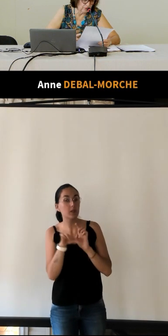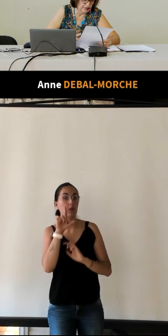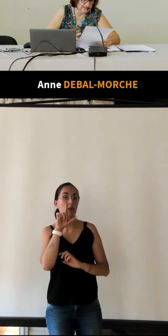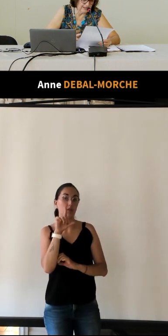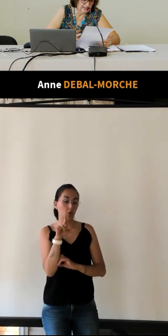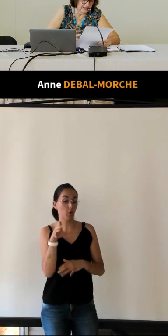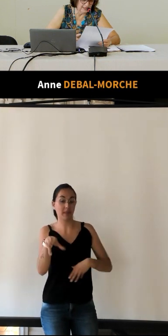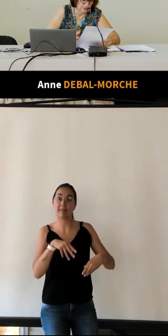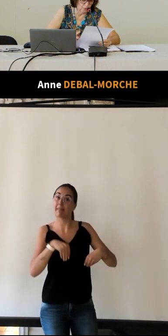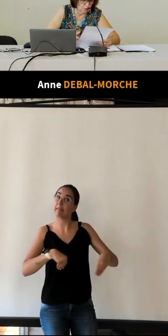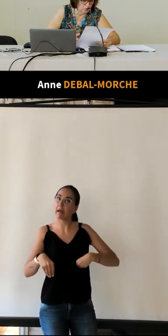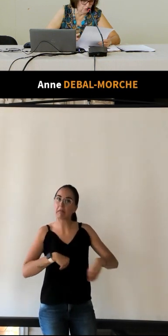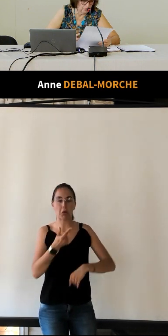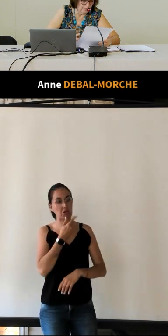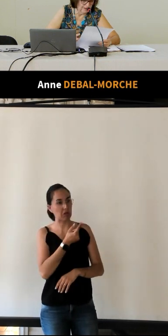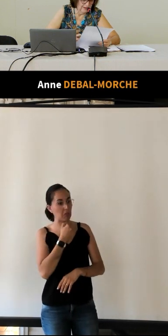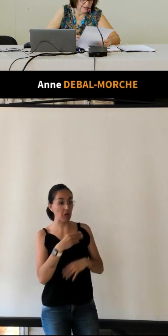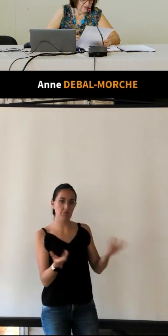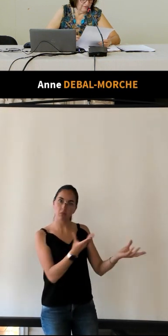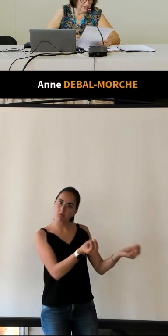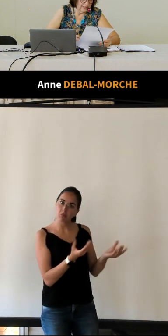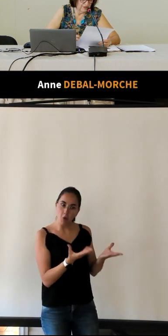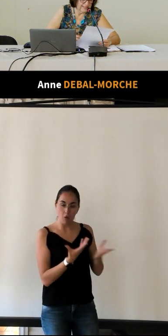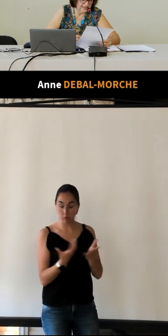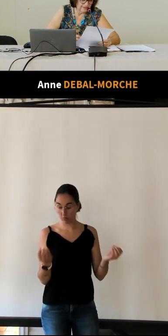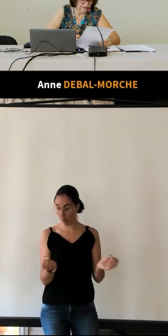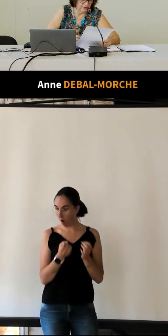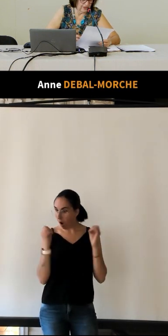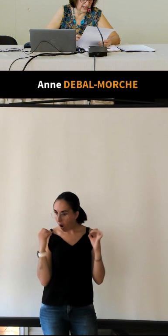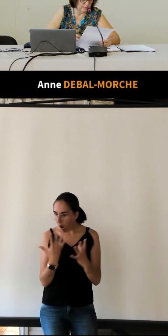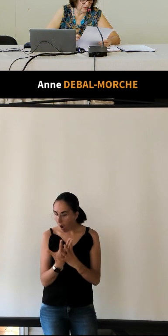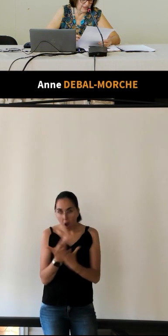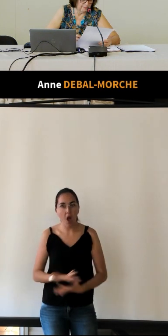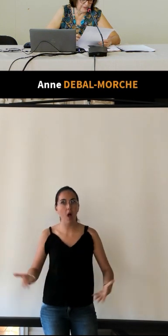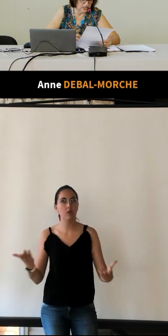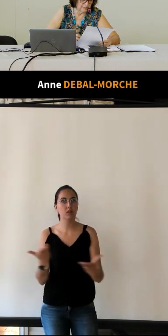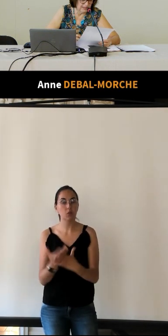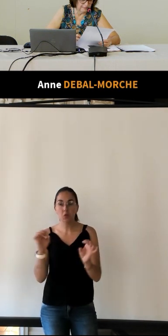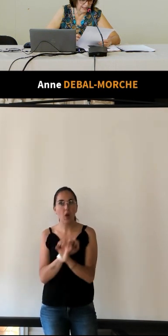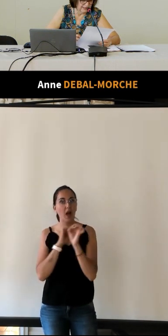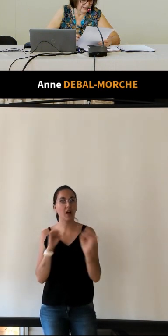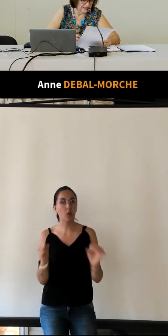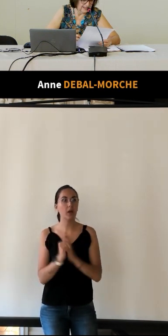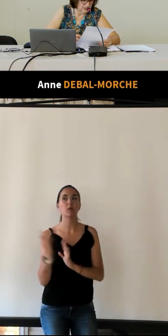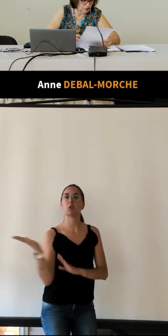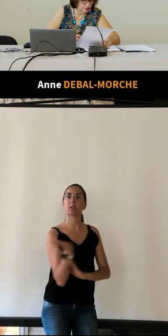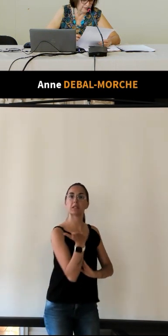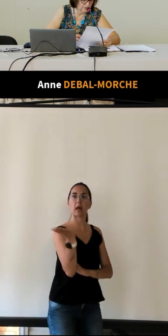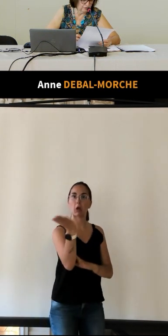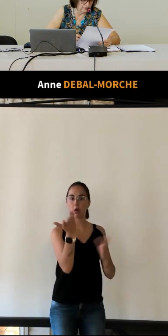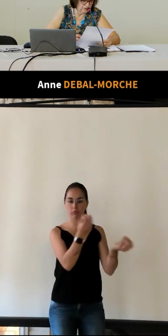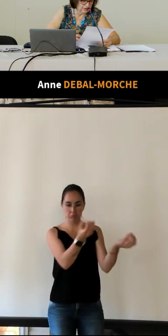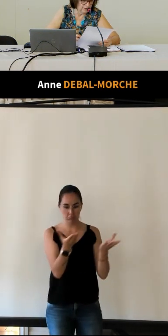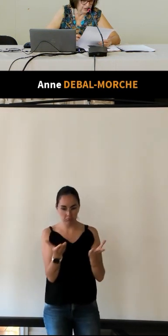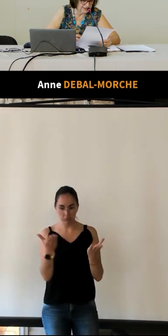une surprise artistique de haut goût voilà que les serveurs apportent les pêches mêlebas et les coupes